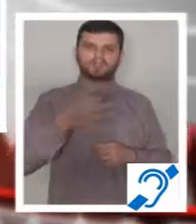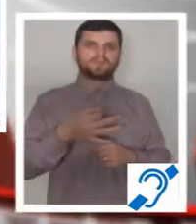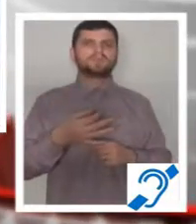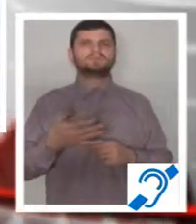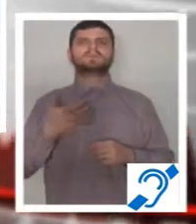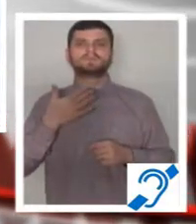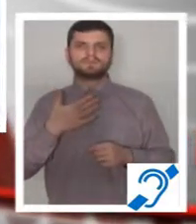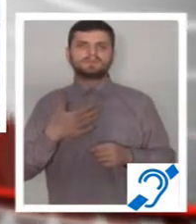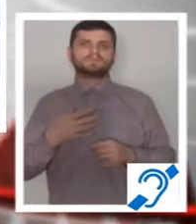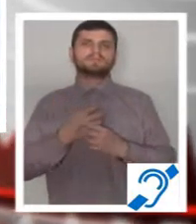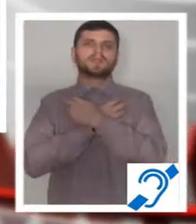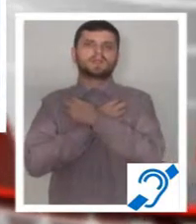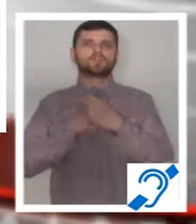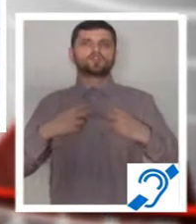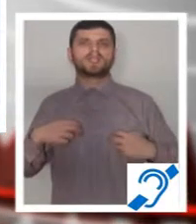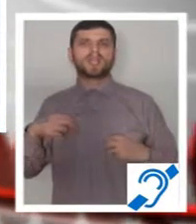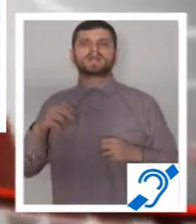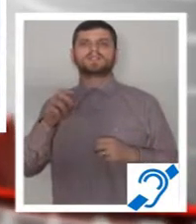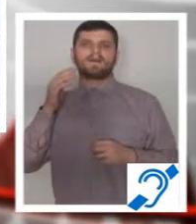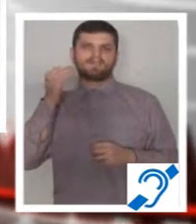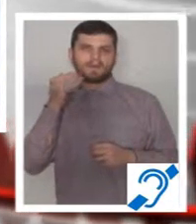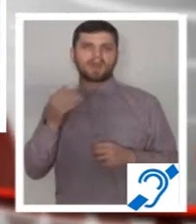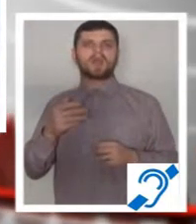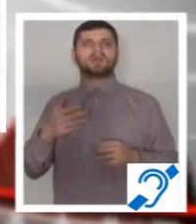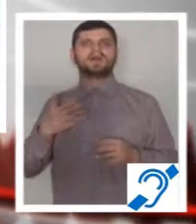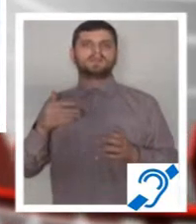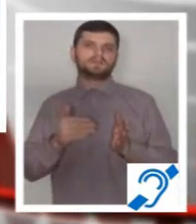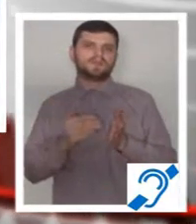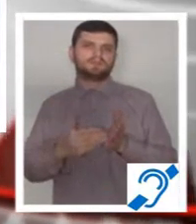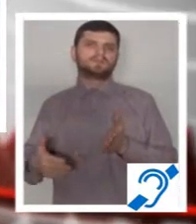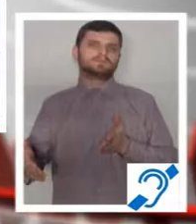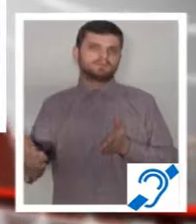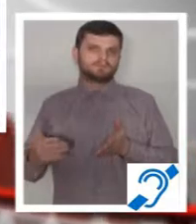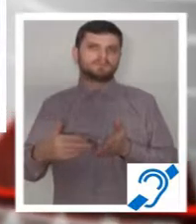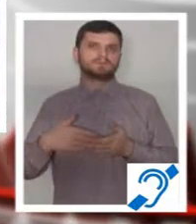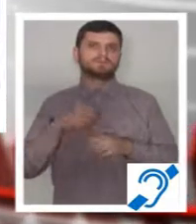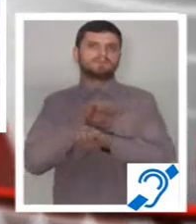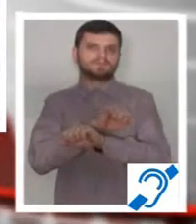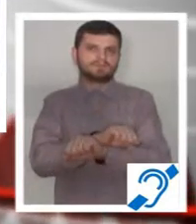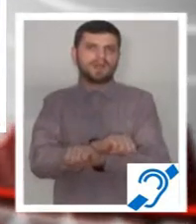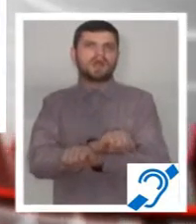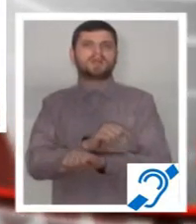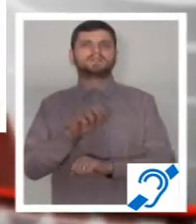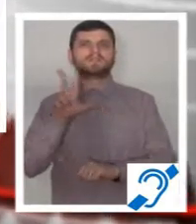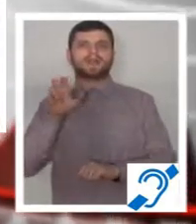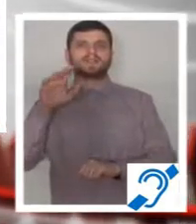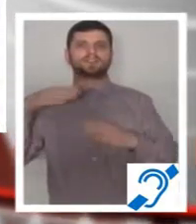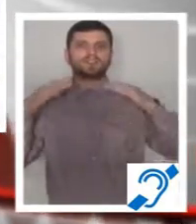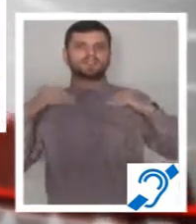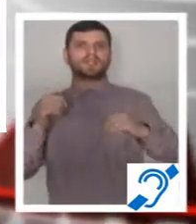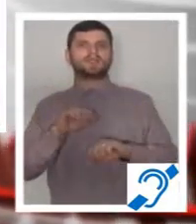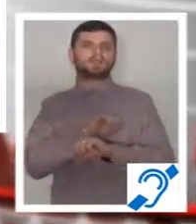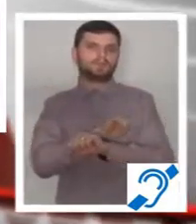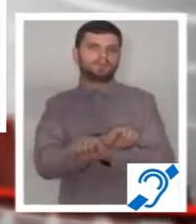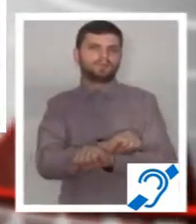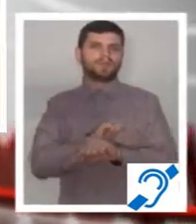prezentată curții de apel pitești cu propunere de ares la domiciliu pentru 30 de zile. Punerea în mișcare a acțiunii penale este o etapă a procesului